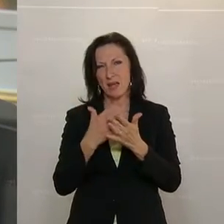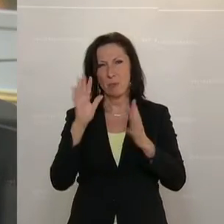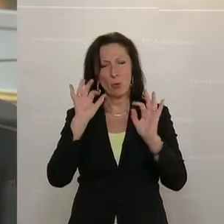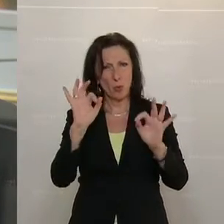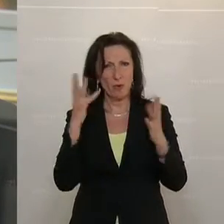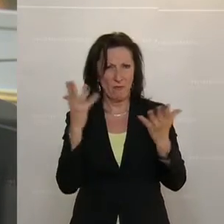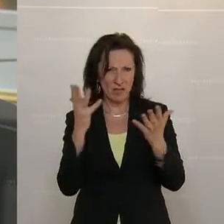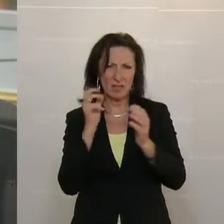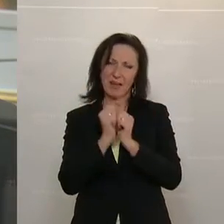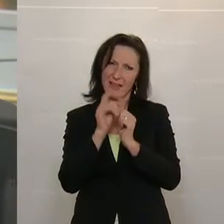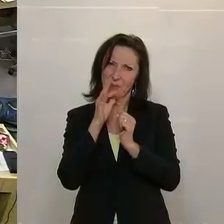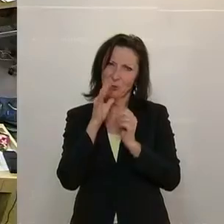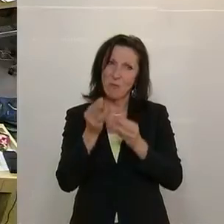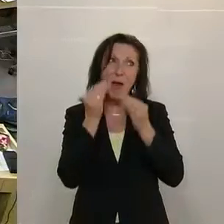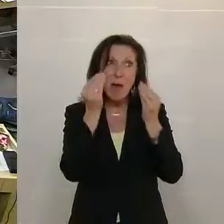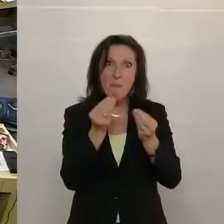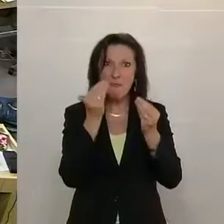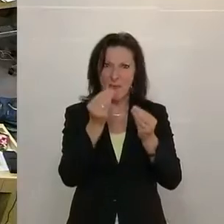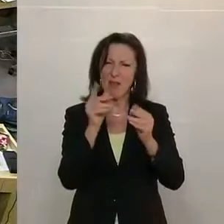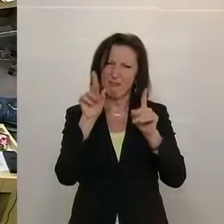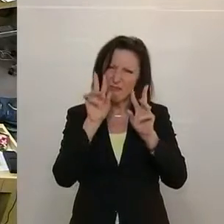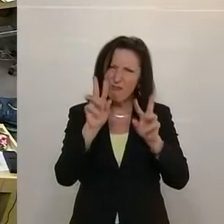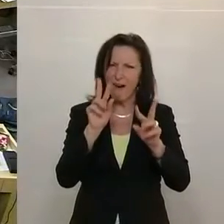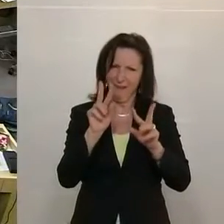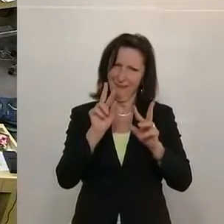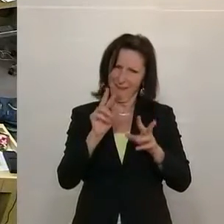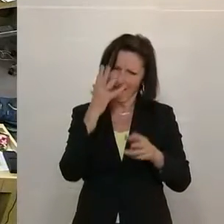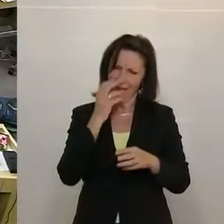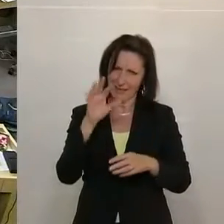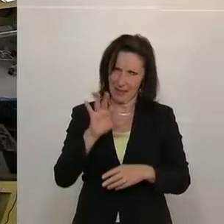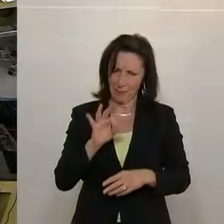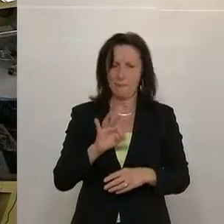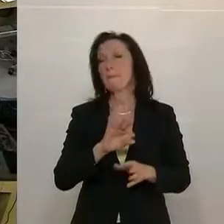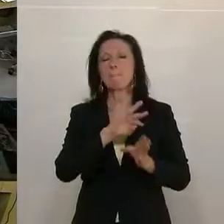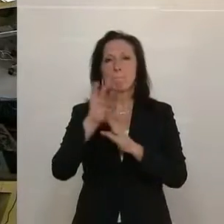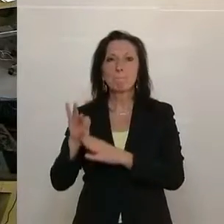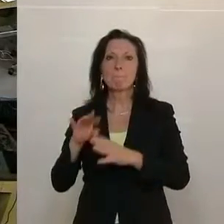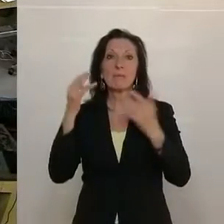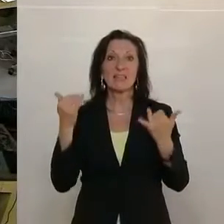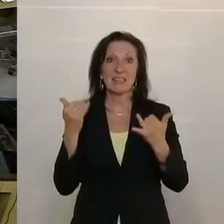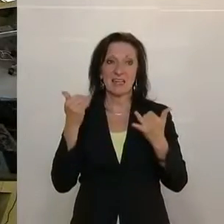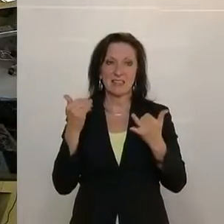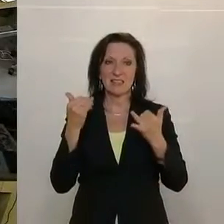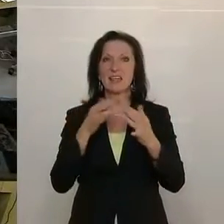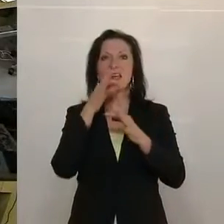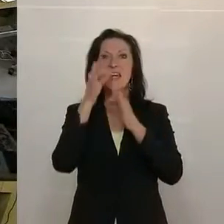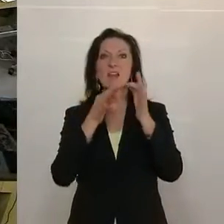mit den Empfehlungen des Rechnungshofes auseinanderzusetzen. Ich komme noch ganz kurz auf den Entwurf zum